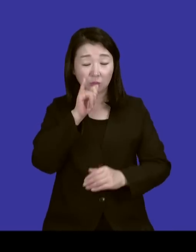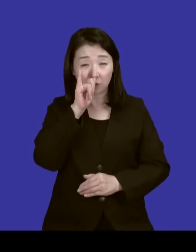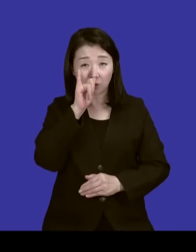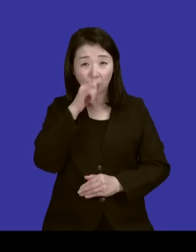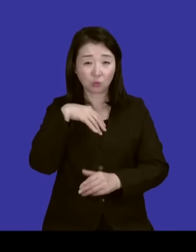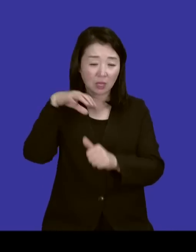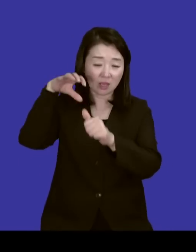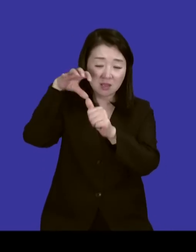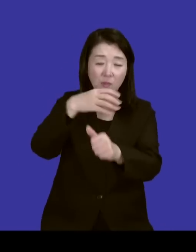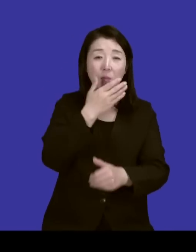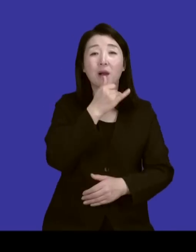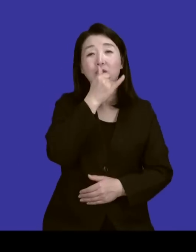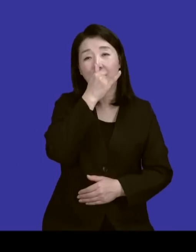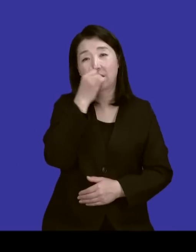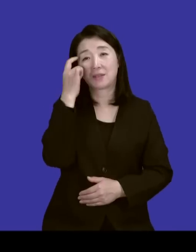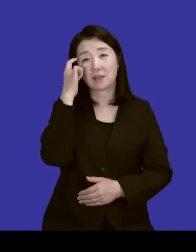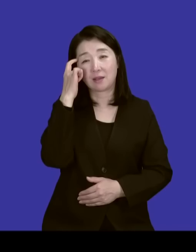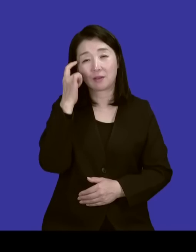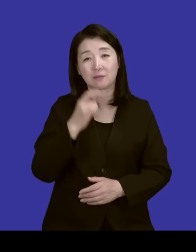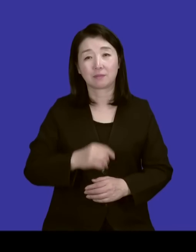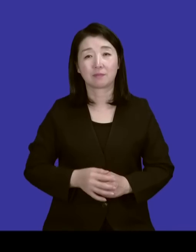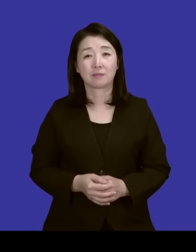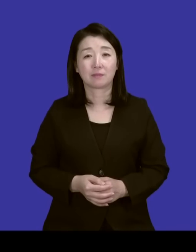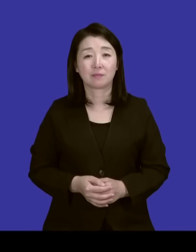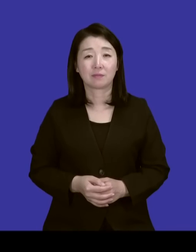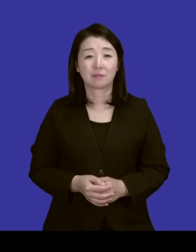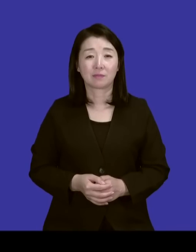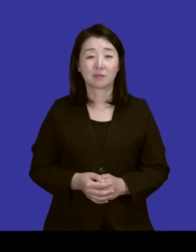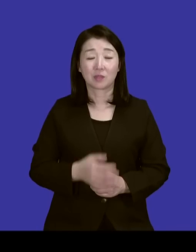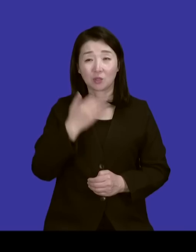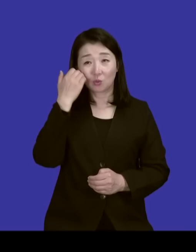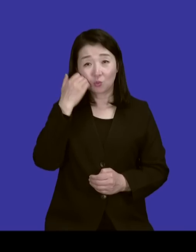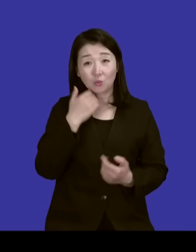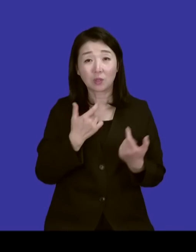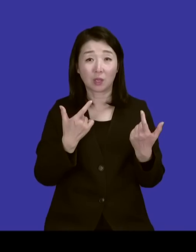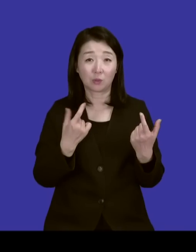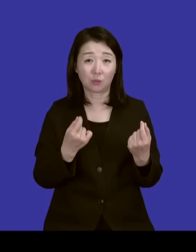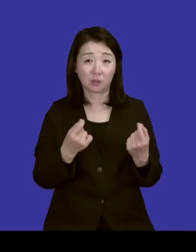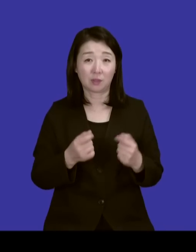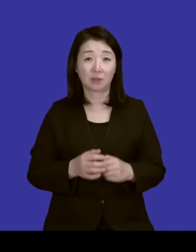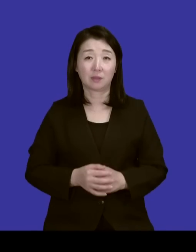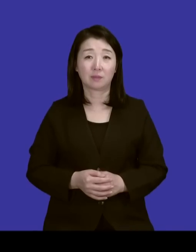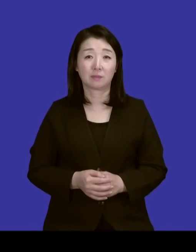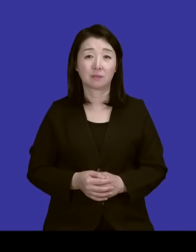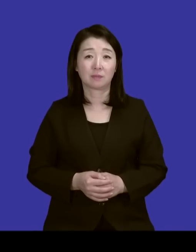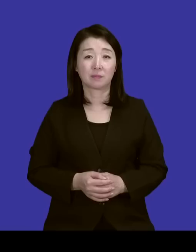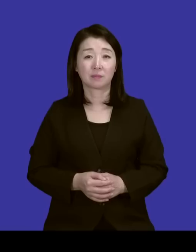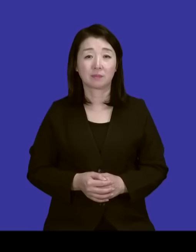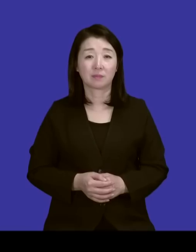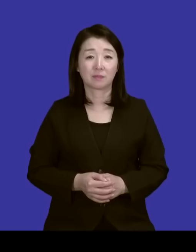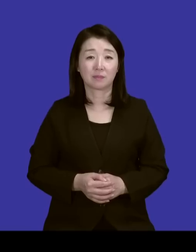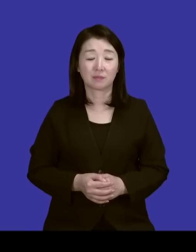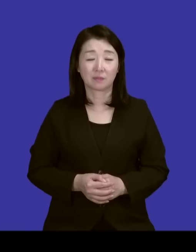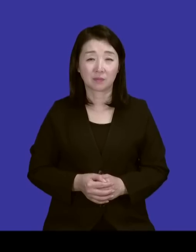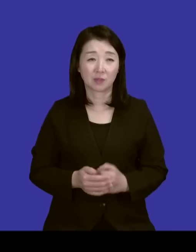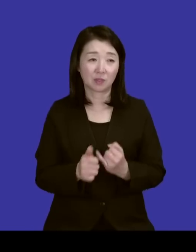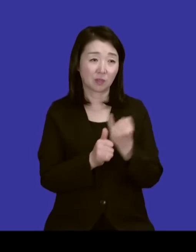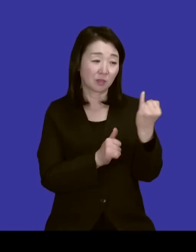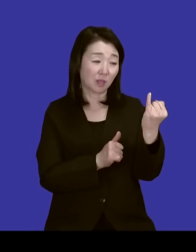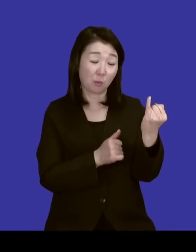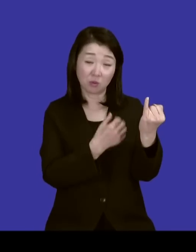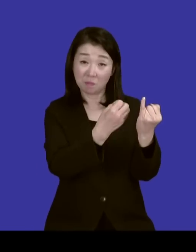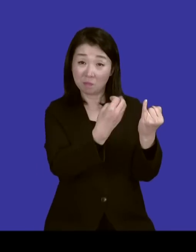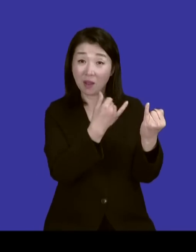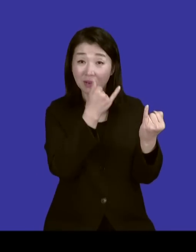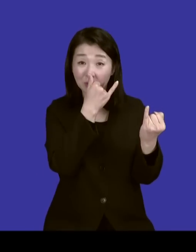지배해버릴 수 있다는 생각이 저도 드는데요. 맞아요. 누구나 이건 마찬가지인 것 같아요. 목사님뿐만 아니라 지금 사모님 얘기를 했지만